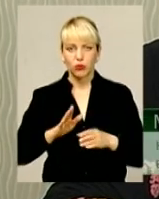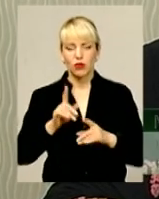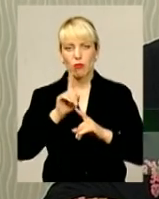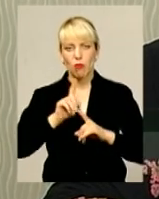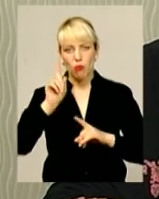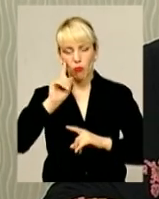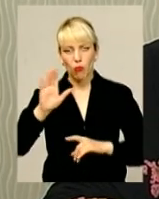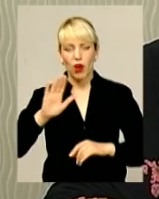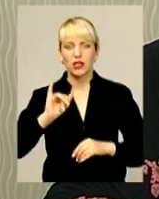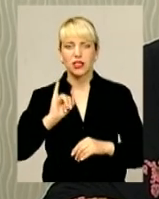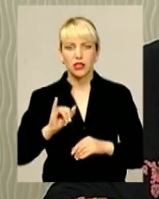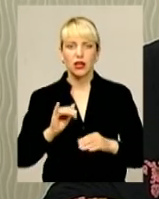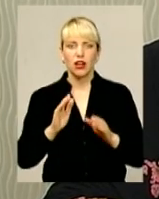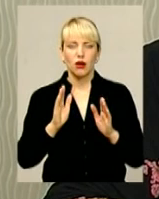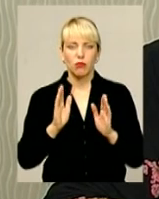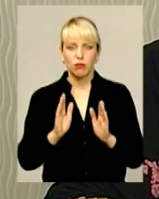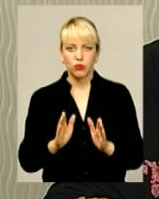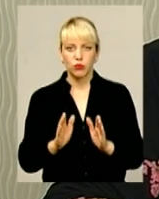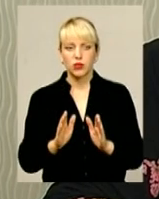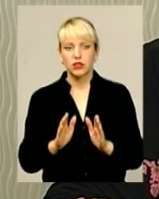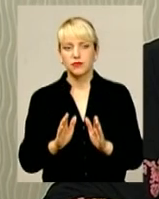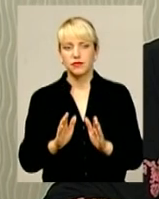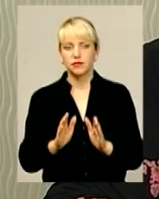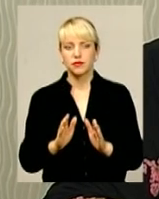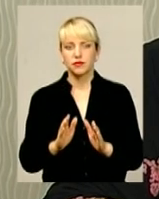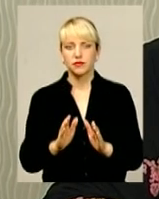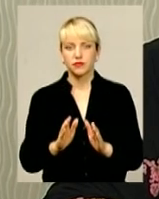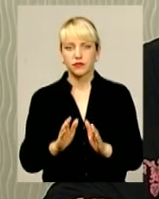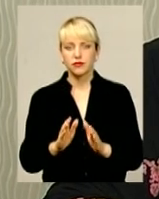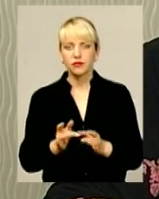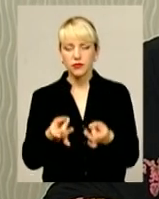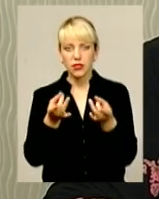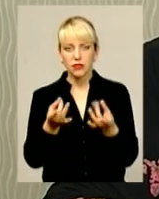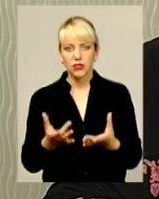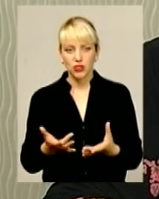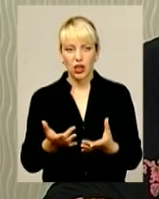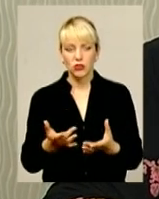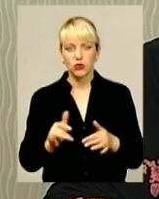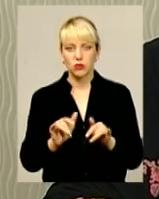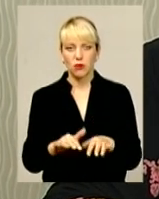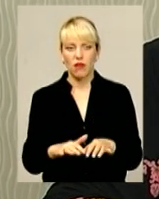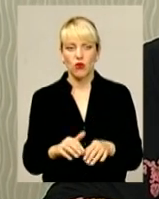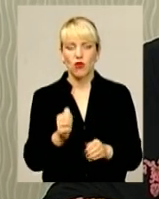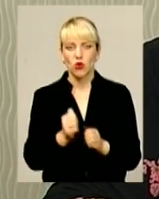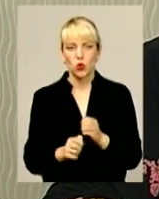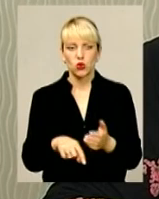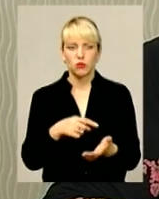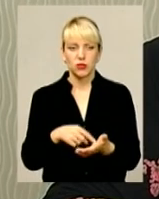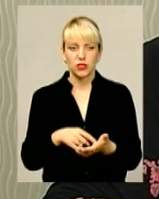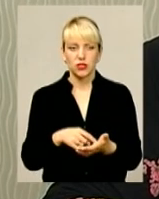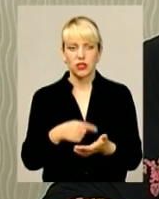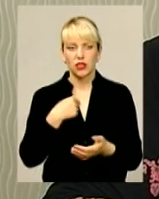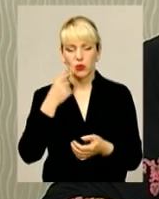популярності, і, звичайно, що набуде популярності, і стане звичайною справою вже в кожному місці. Я